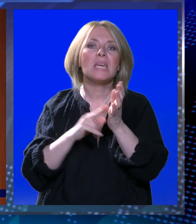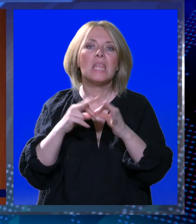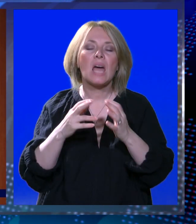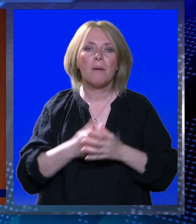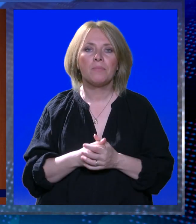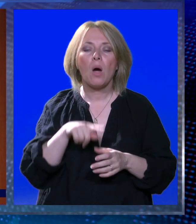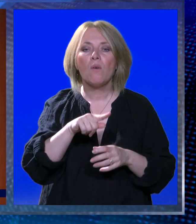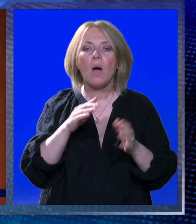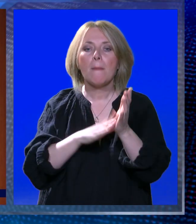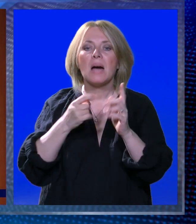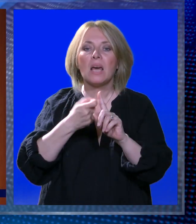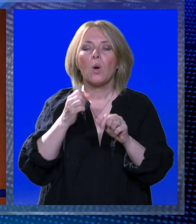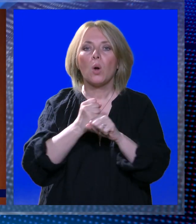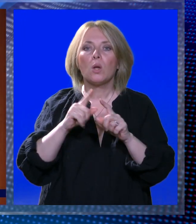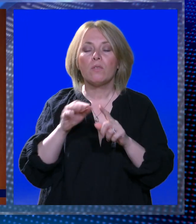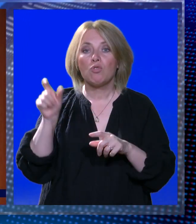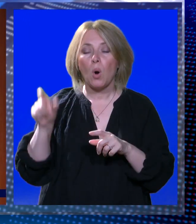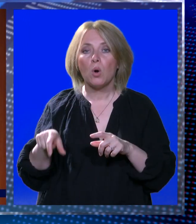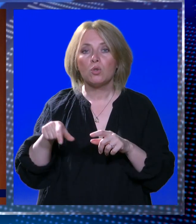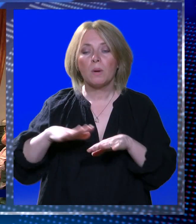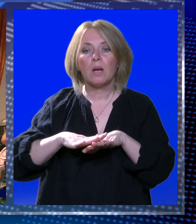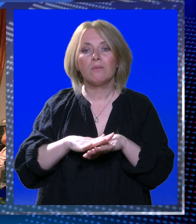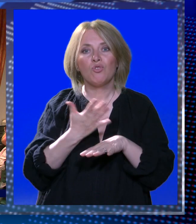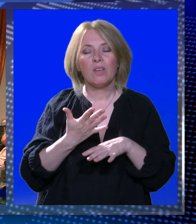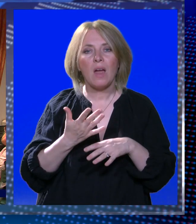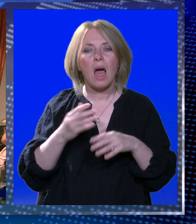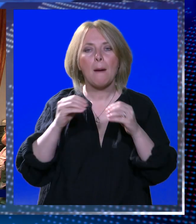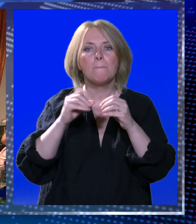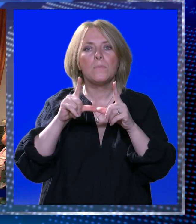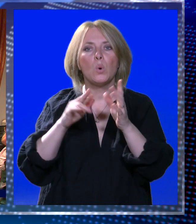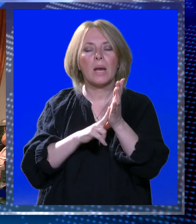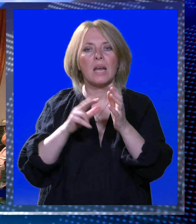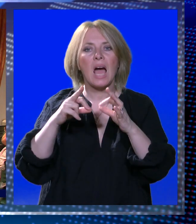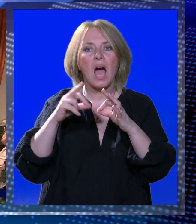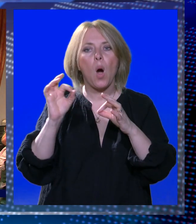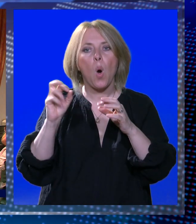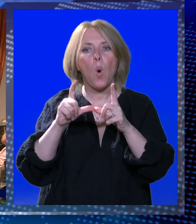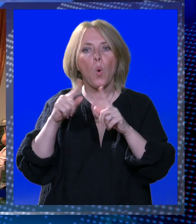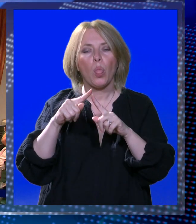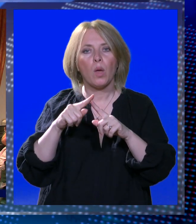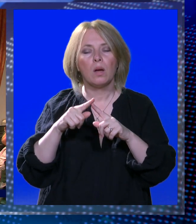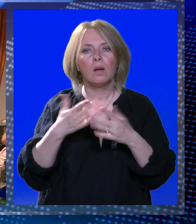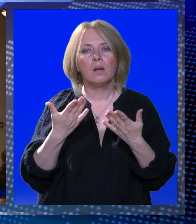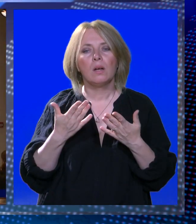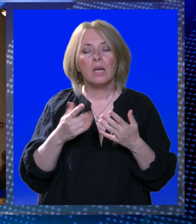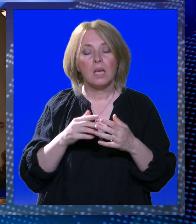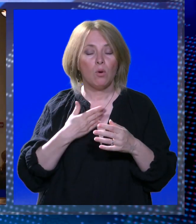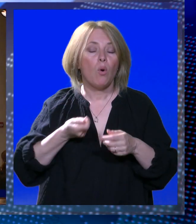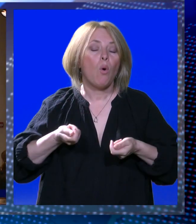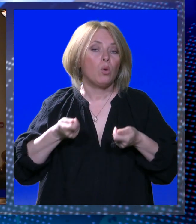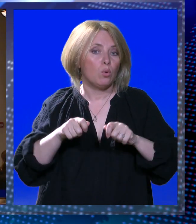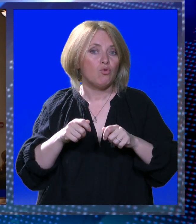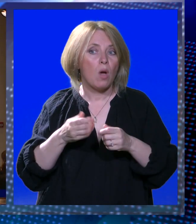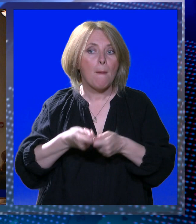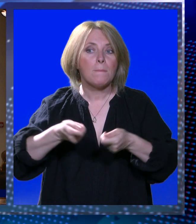Ovo je Marko Grgurević. osoba koja je doživjela burnout i odlučila svoju priču podijeliti s drugima na javnoj tribini